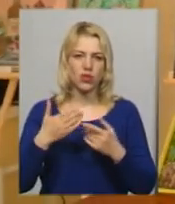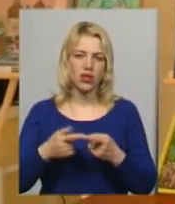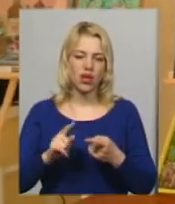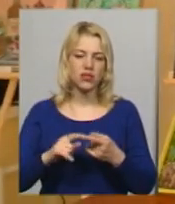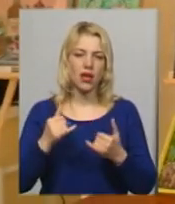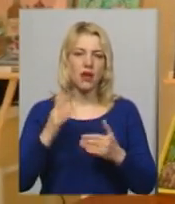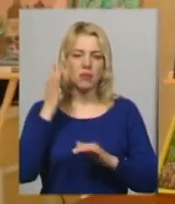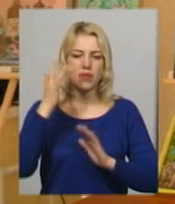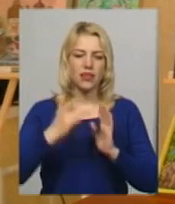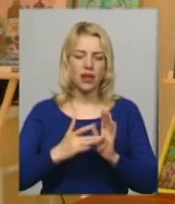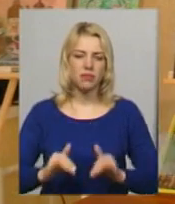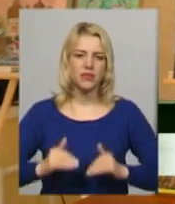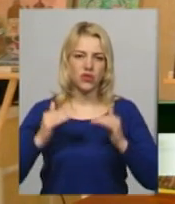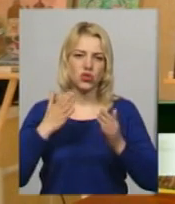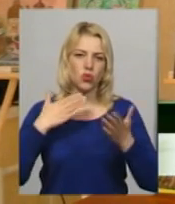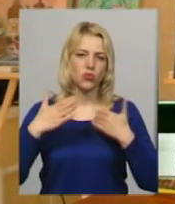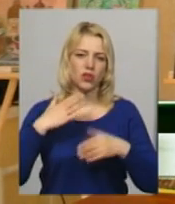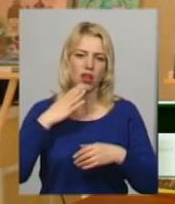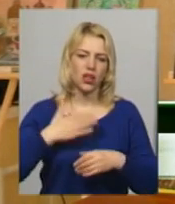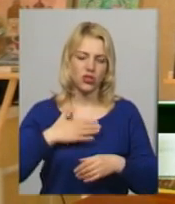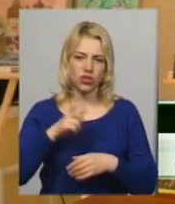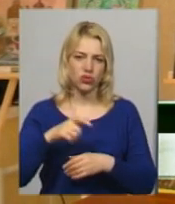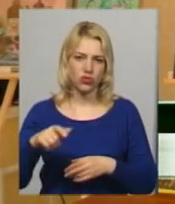навпаки, підвищити комунікабельність наших слухачів,